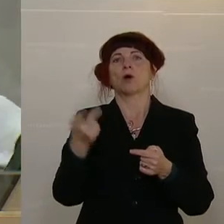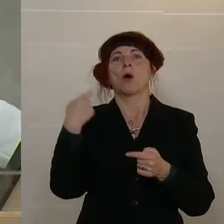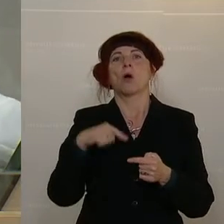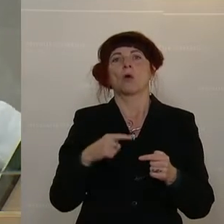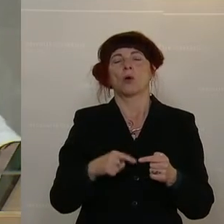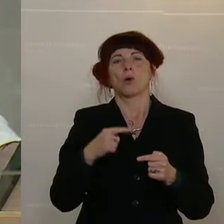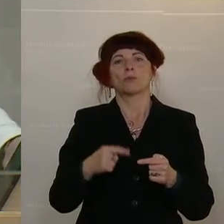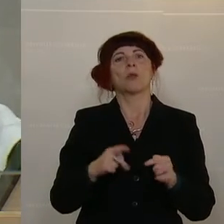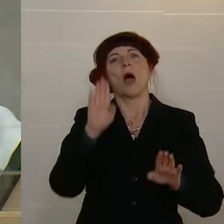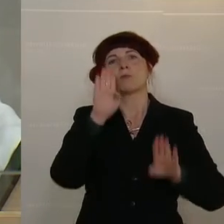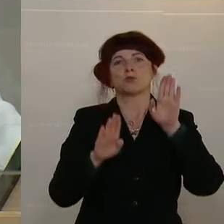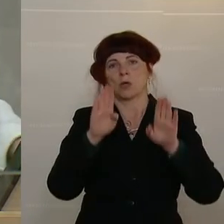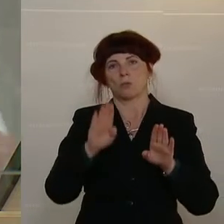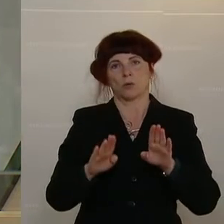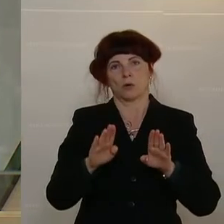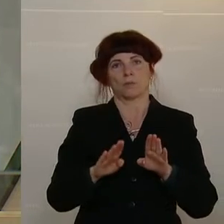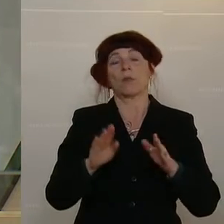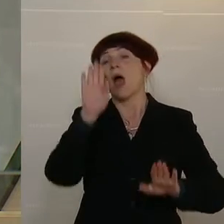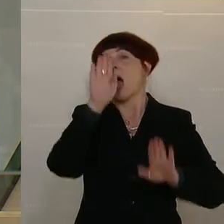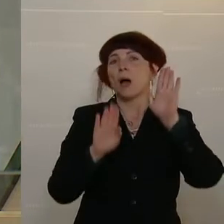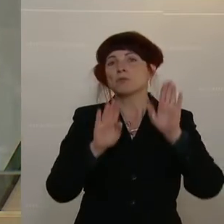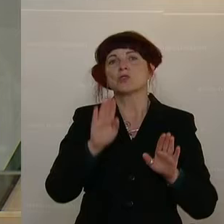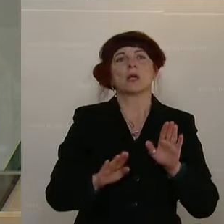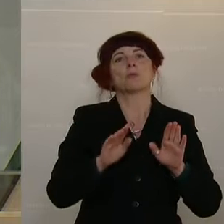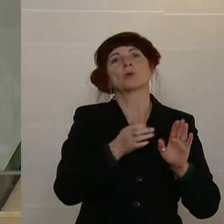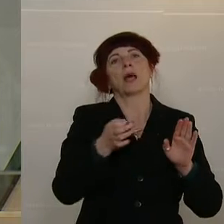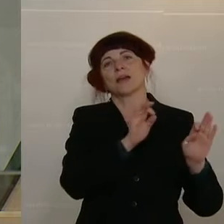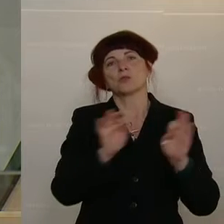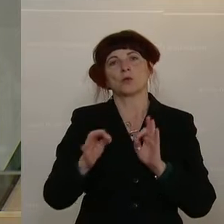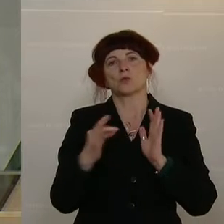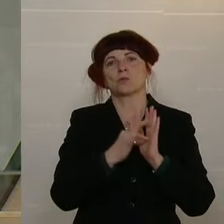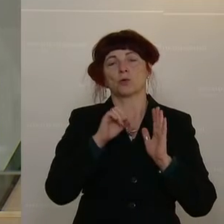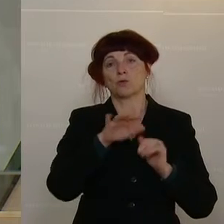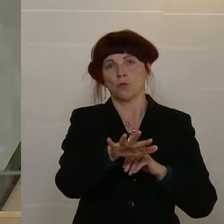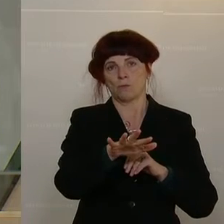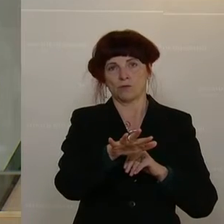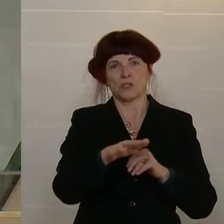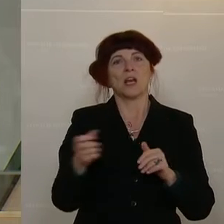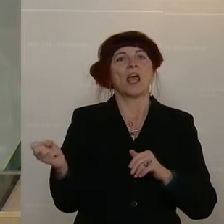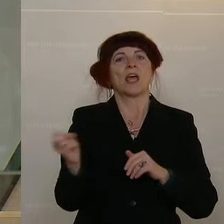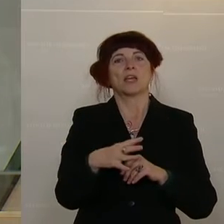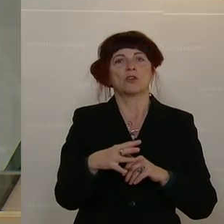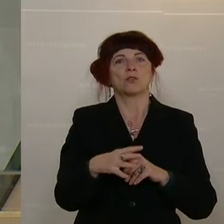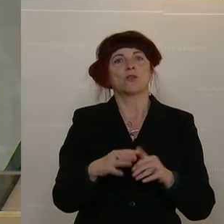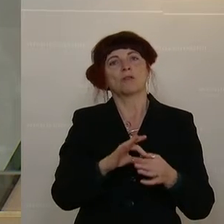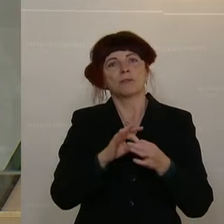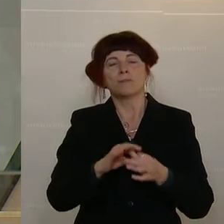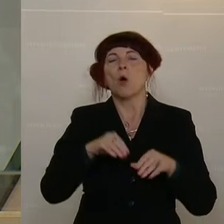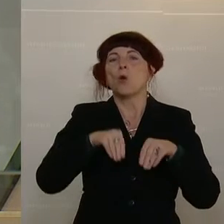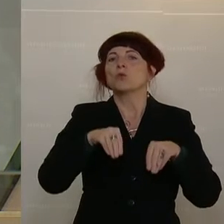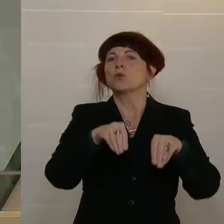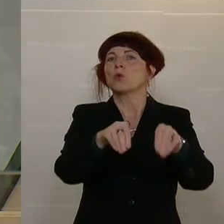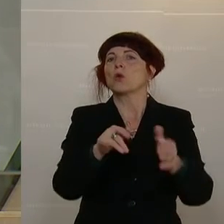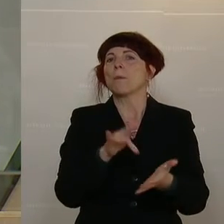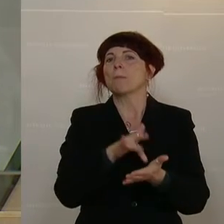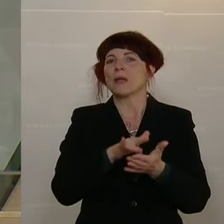verlegten Abstimmungen. Abstimmung über den Tagesordnungspunkt 15, Entwurf betreffend Düngemittelgesetz